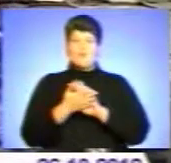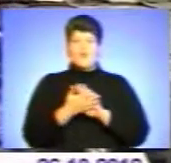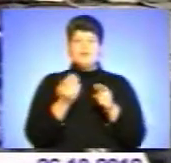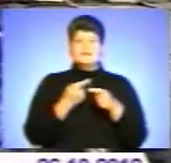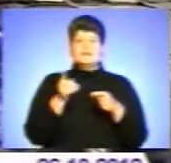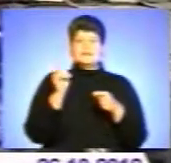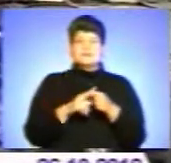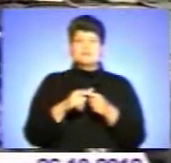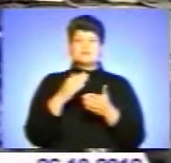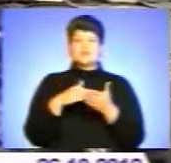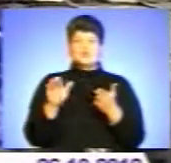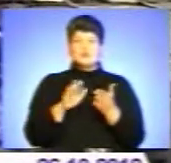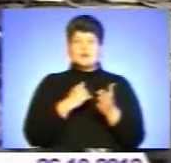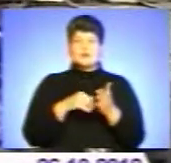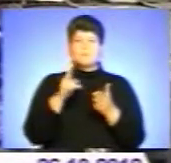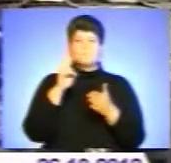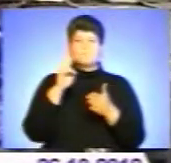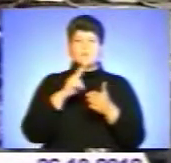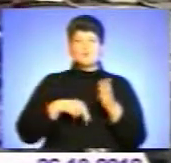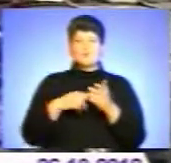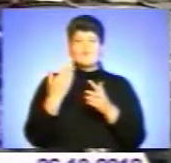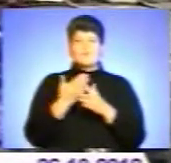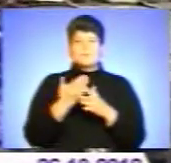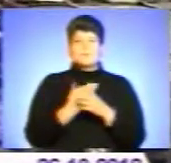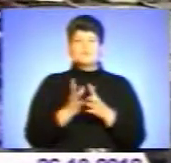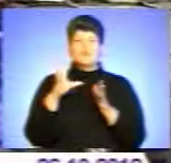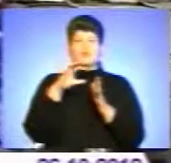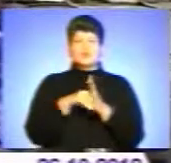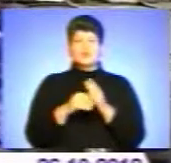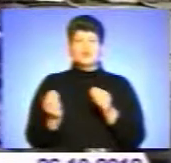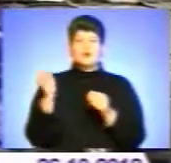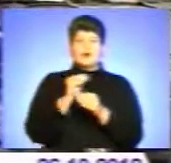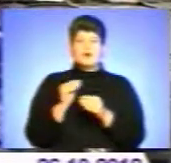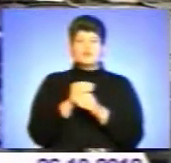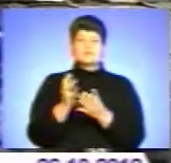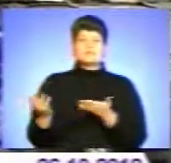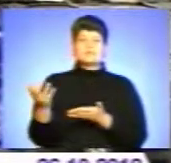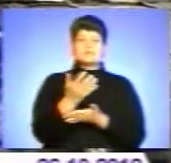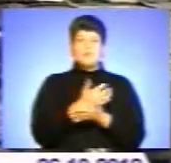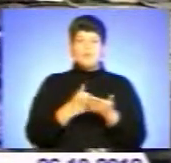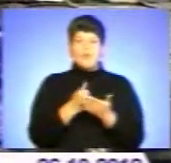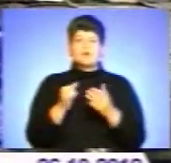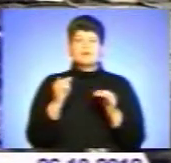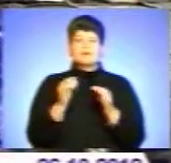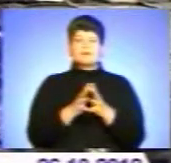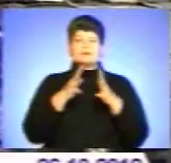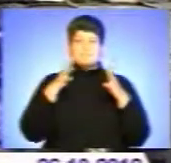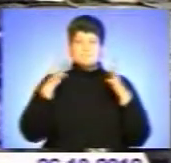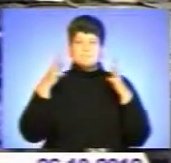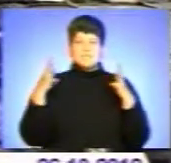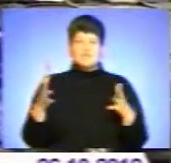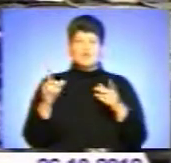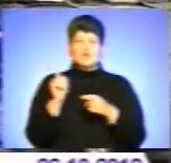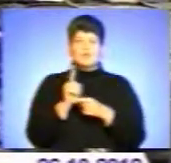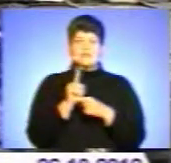ініціативи щодо скасування податкових піль, щодо запровадження додаткових зборів від сельосворобників, щодо підвищення нормативної грошової оцінки